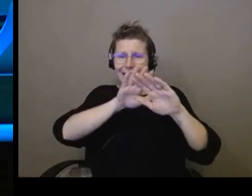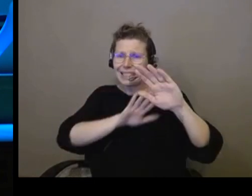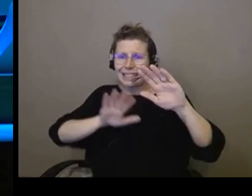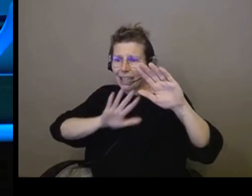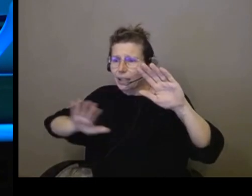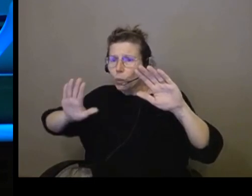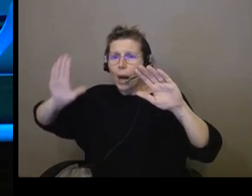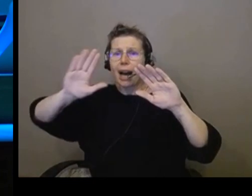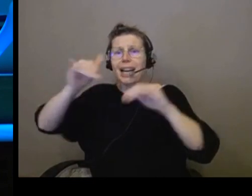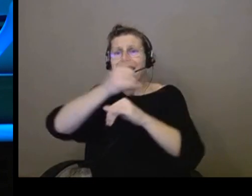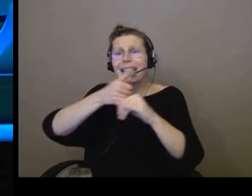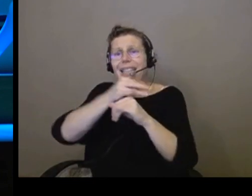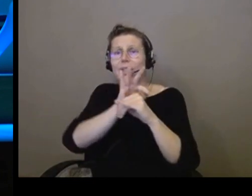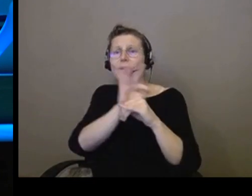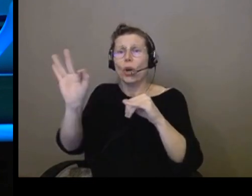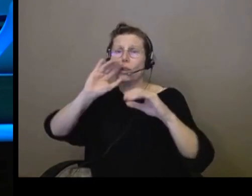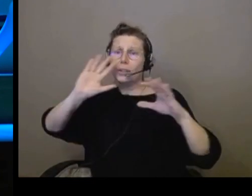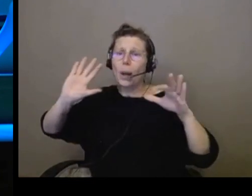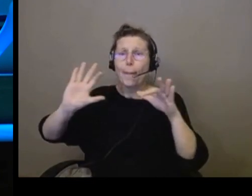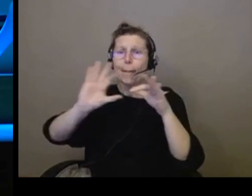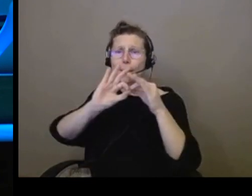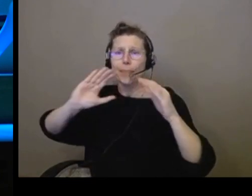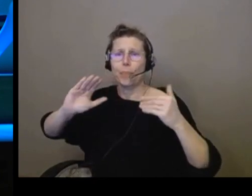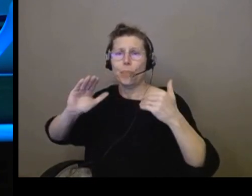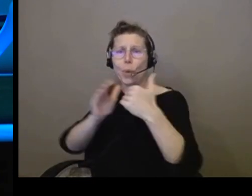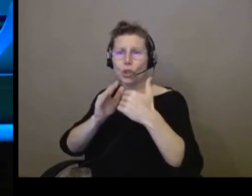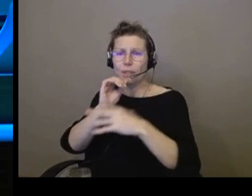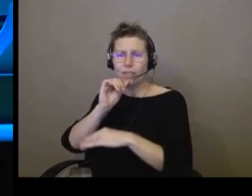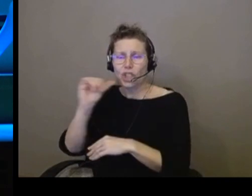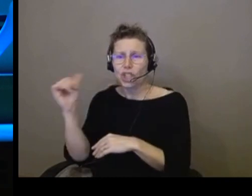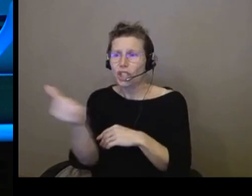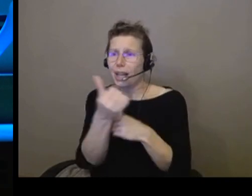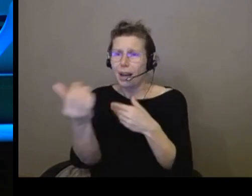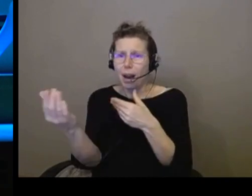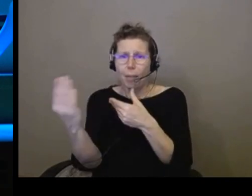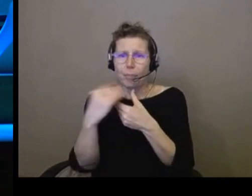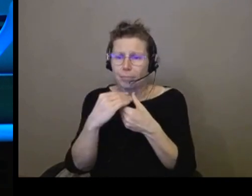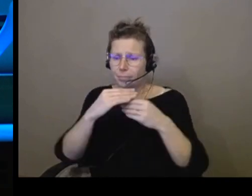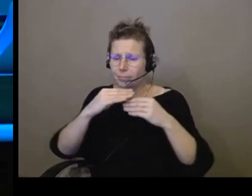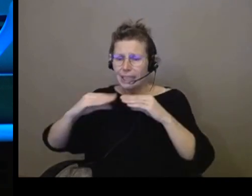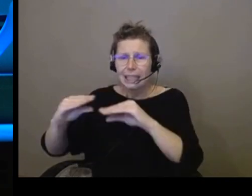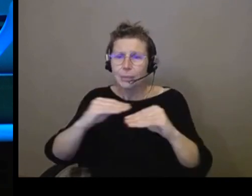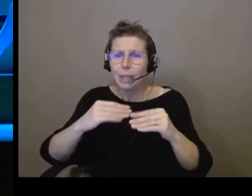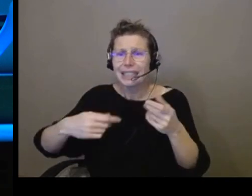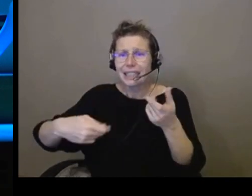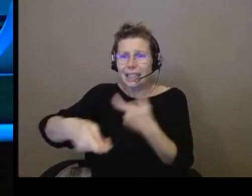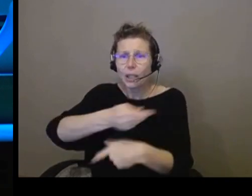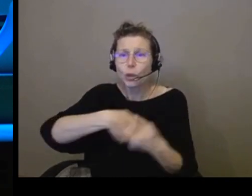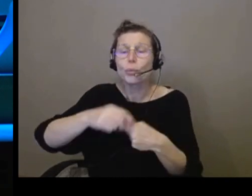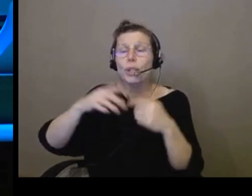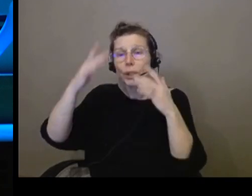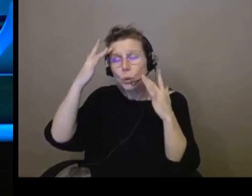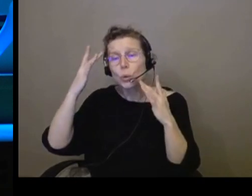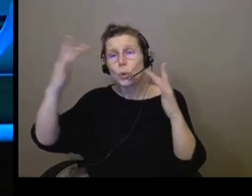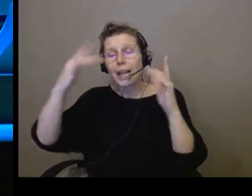vraiment inclure chacun dans l'espace économique, culturel, social. Et on sait que le transport là-dedans,